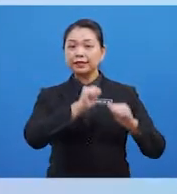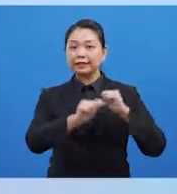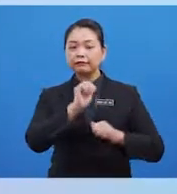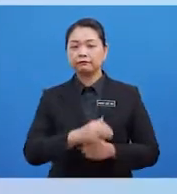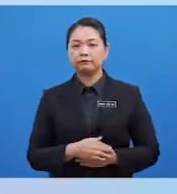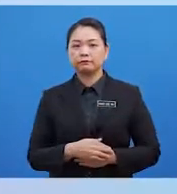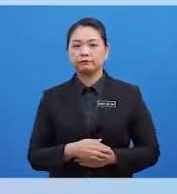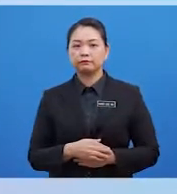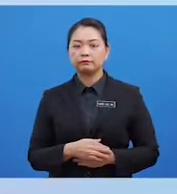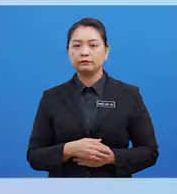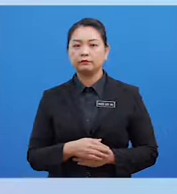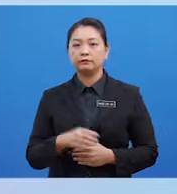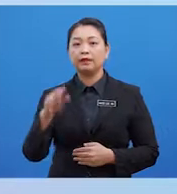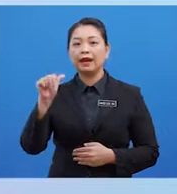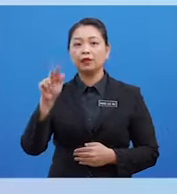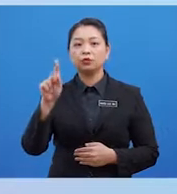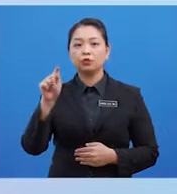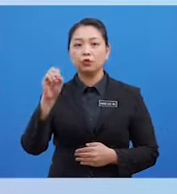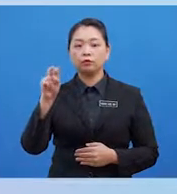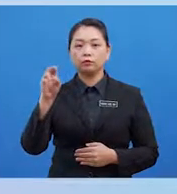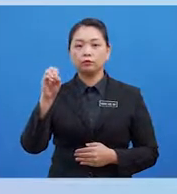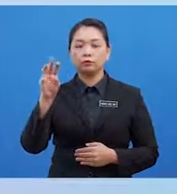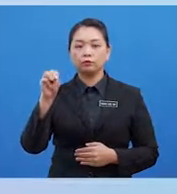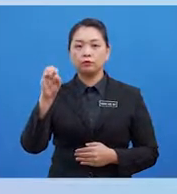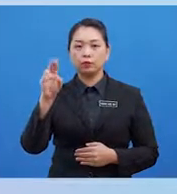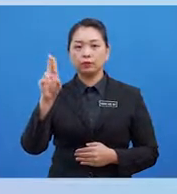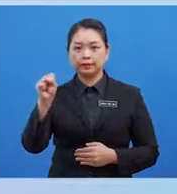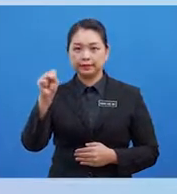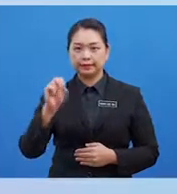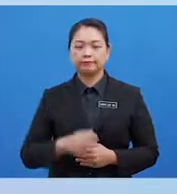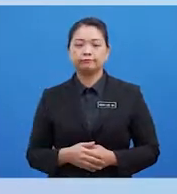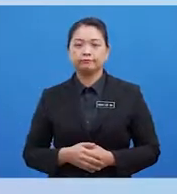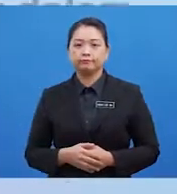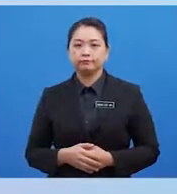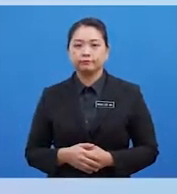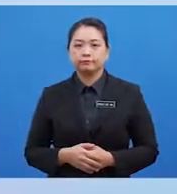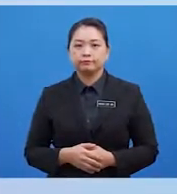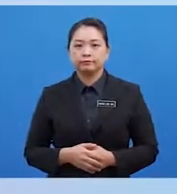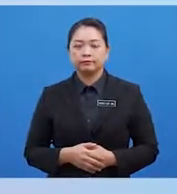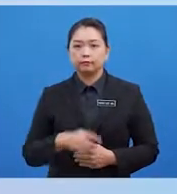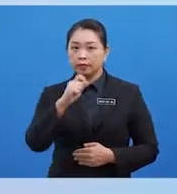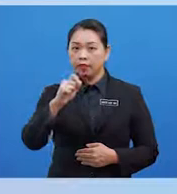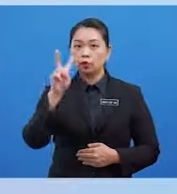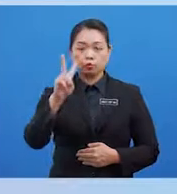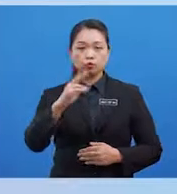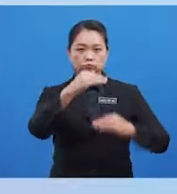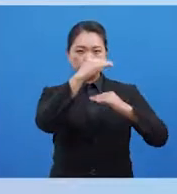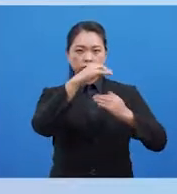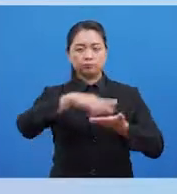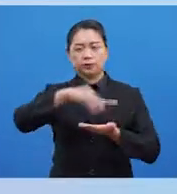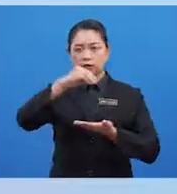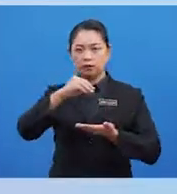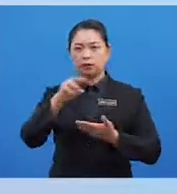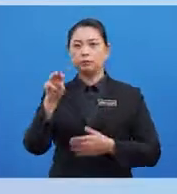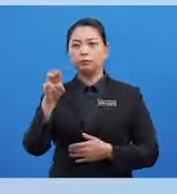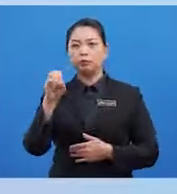Dan fasa ketiga Autonomous Soalan kedua Nyatakan dua peringkat pembelajaran